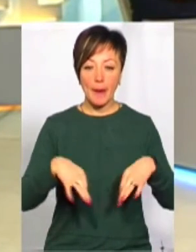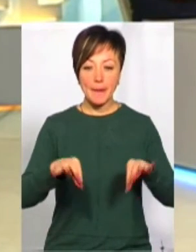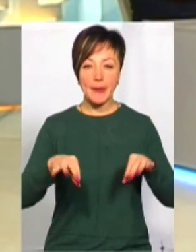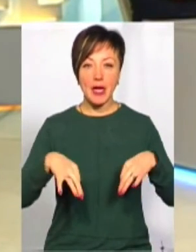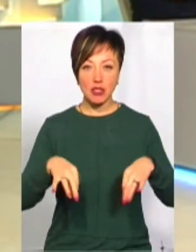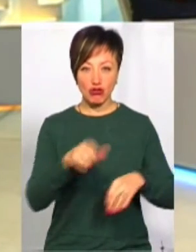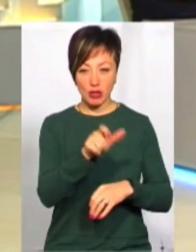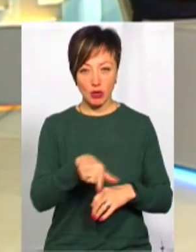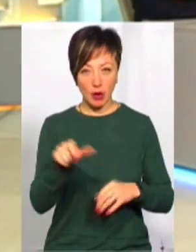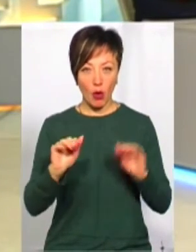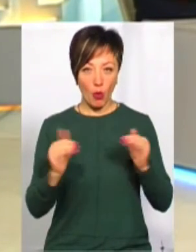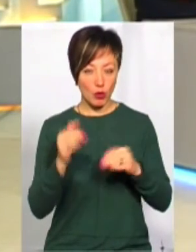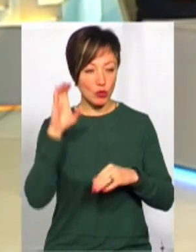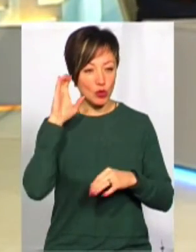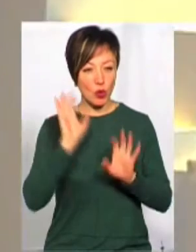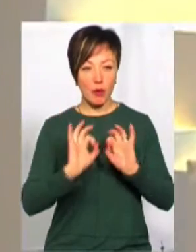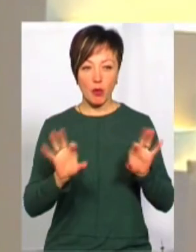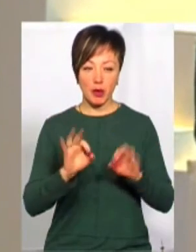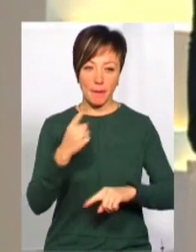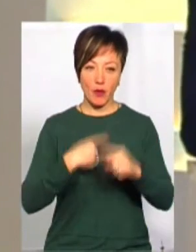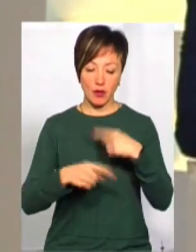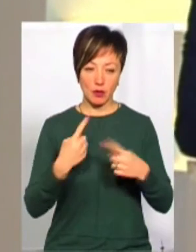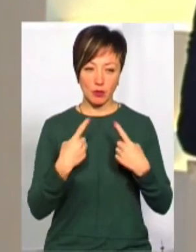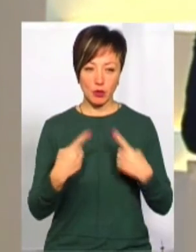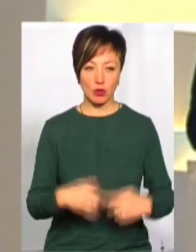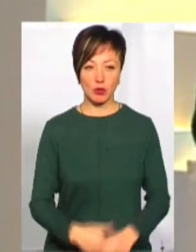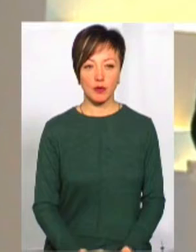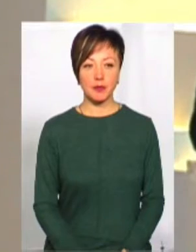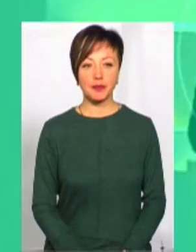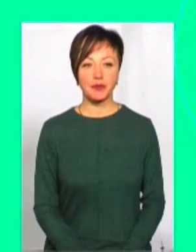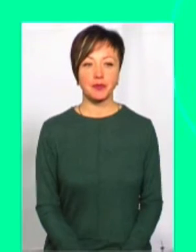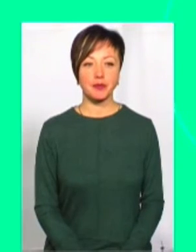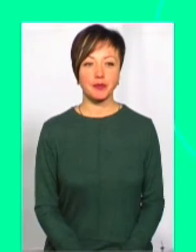транспорту. От зараз коротко послухаємо коментар і повернемось до розмови.